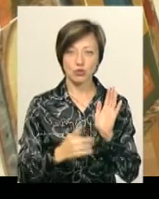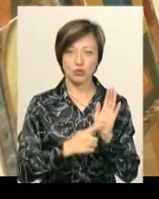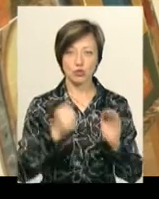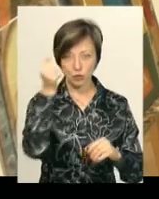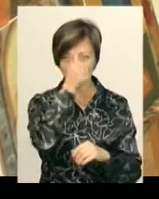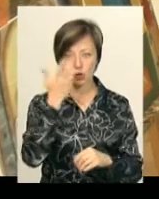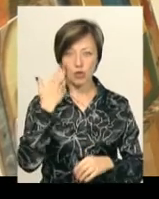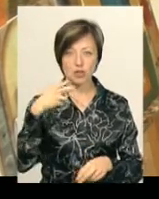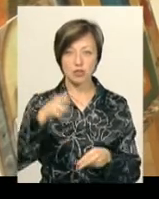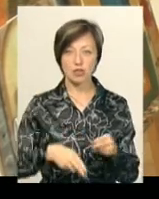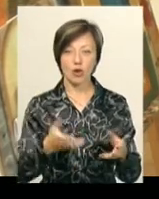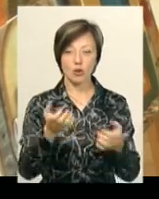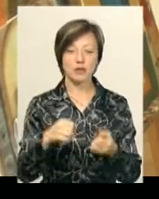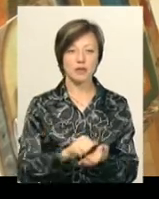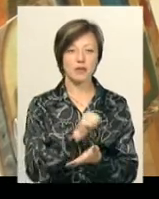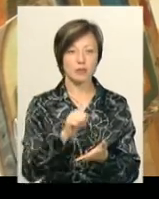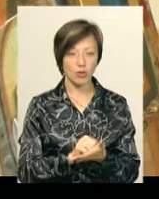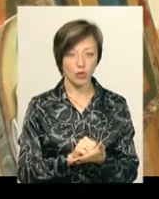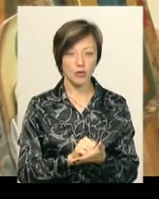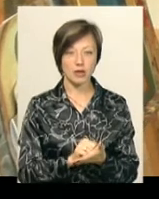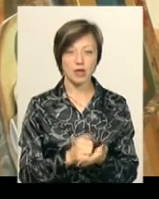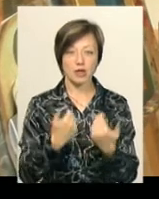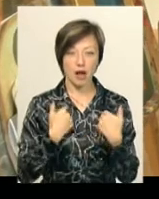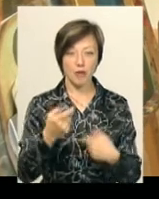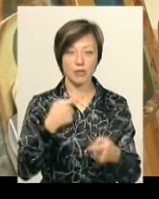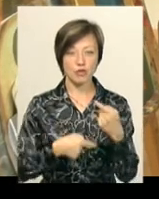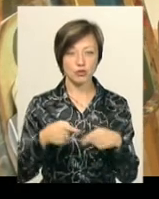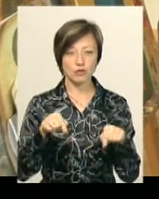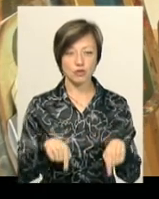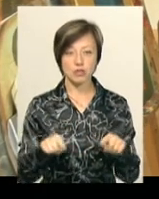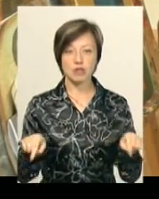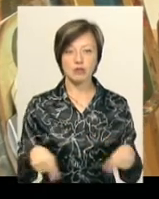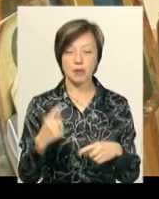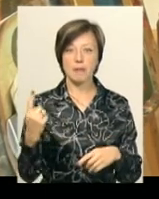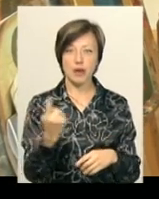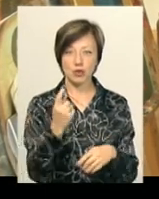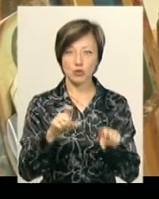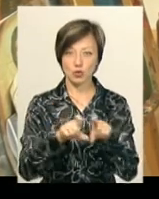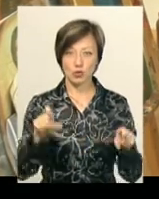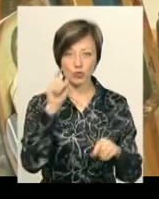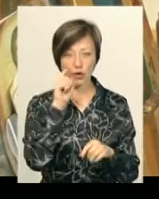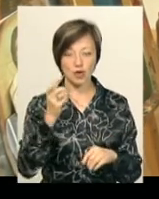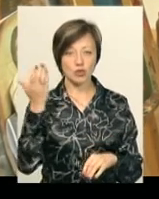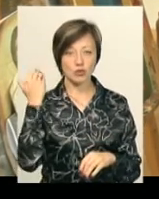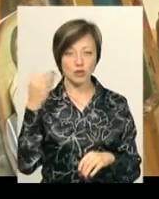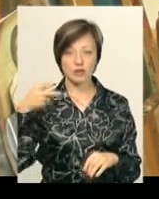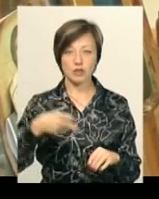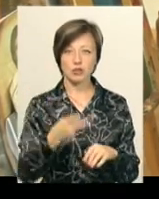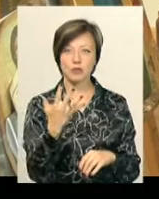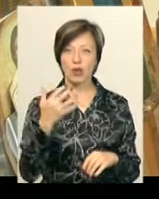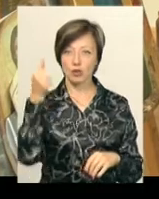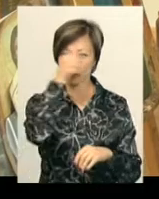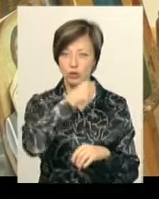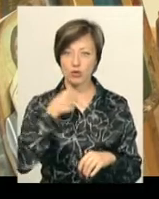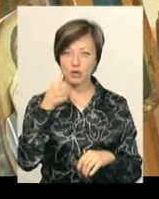закінчив, я отримав там диплом. Я повернувся сюди і заснував першу студію в Україні тоді. В 2005-му